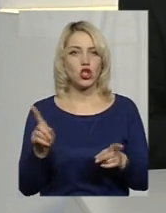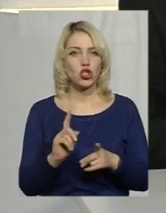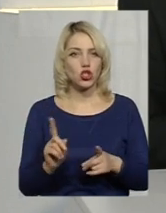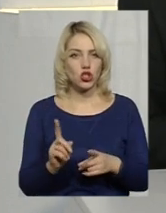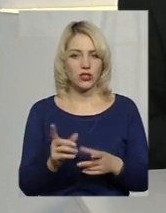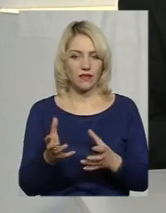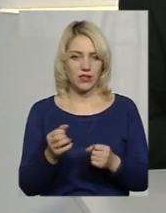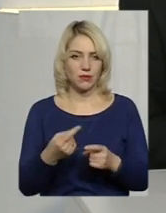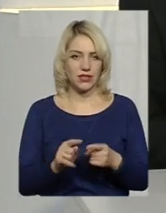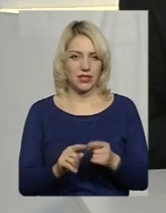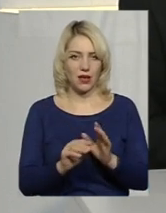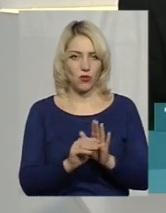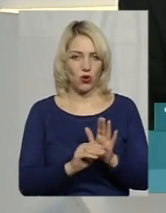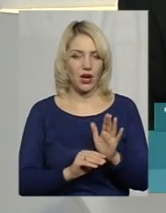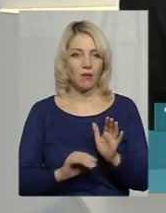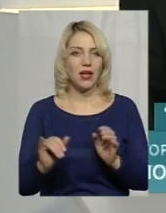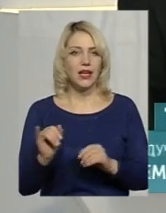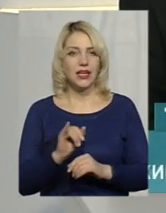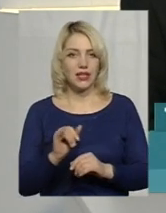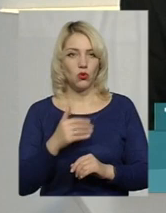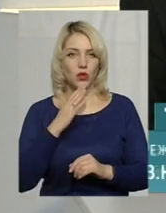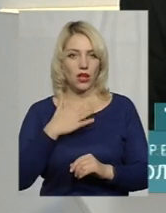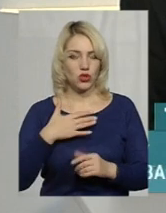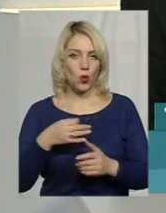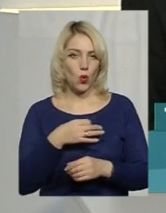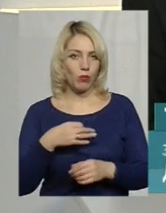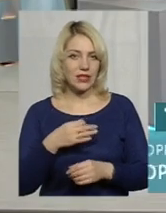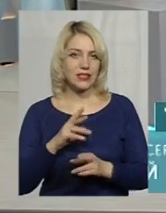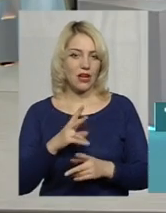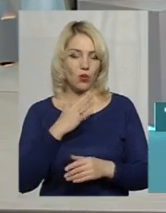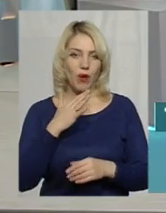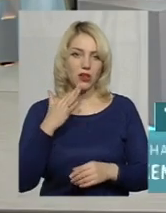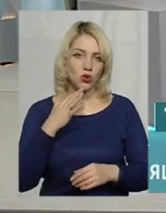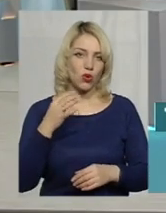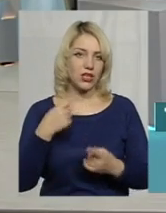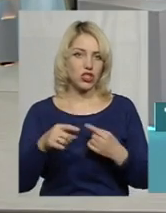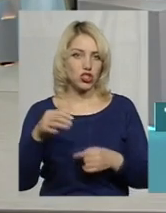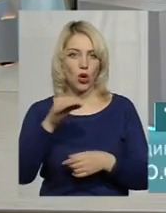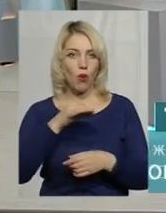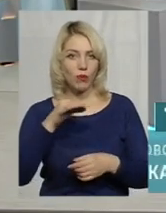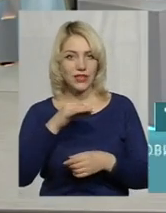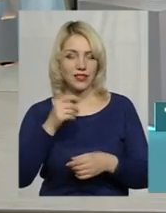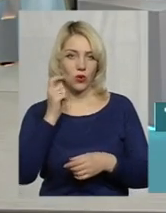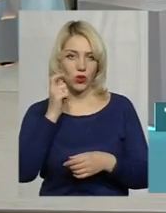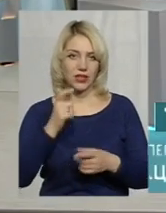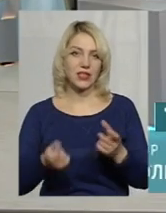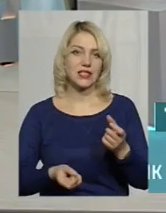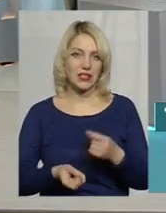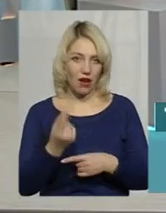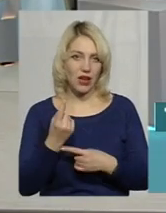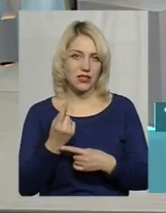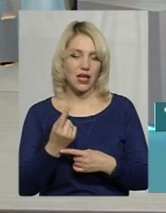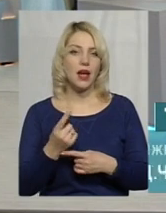візьме із цієї програми. І у нашій області, як у багатьох інших в Україні, з'являться